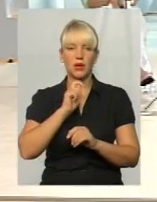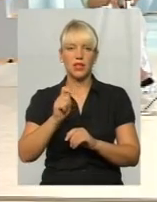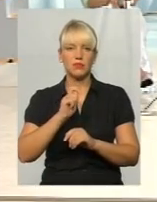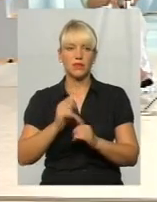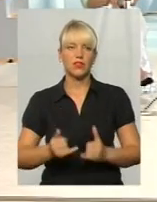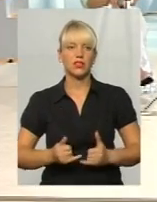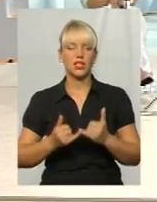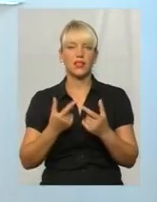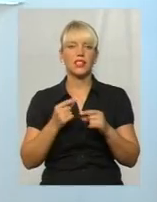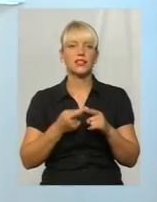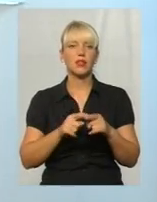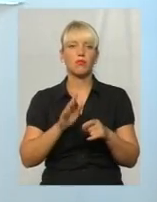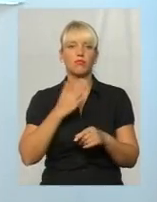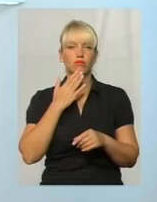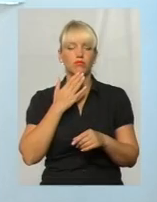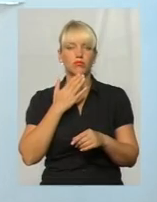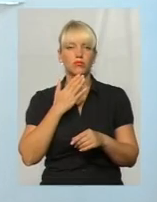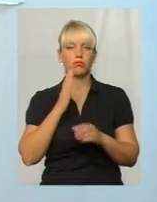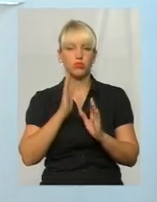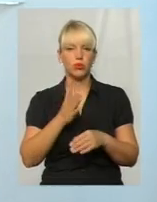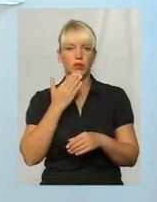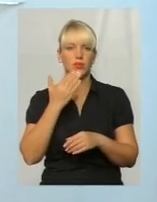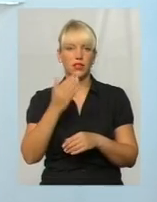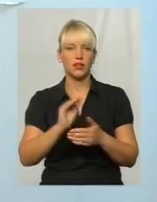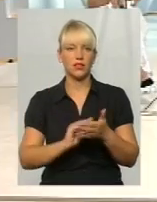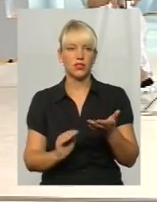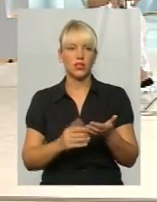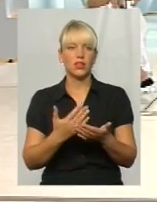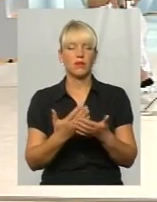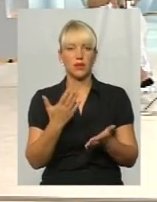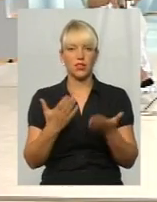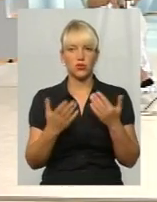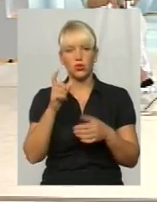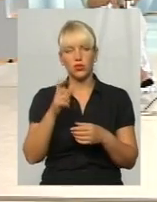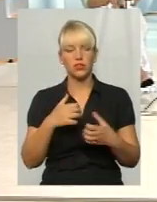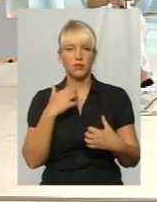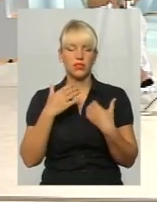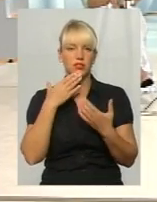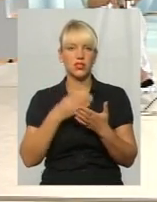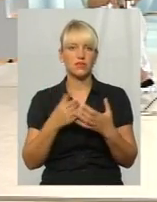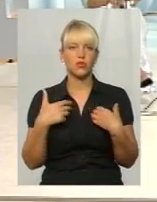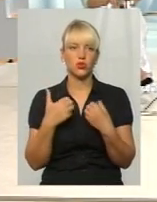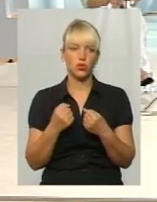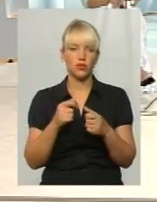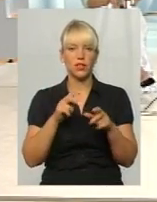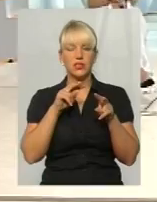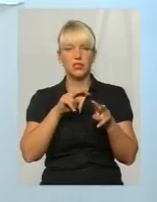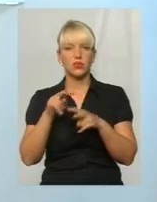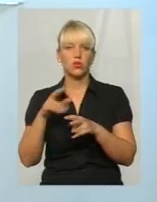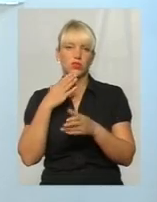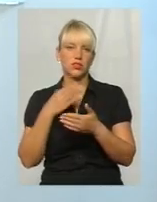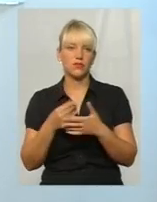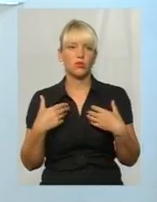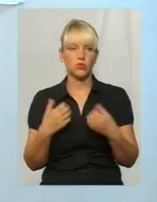відбуватися, куди варто прийти, якщо людина, ну, скажімо, або переживає за своє здоров'я, слідкує за своїм здоров'ям,